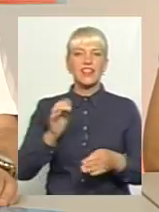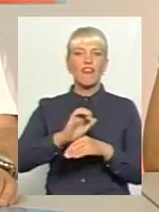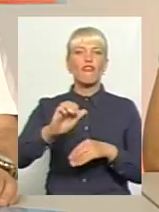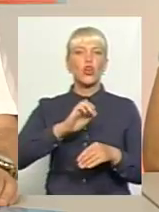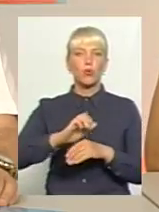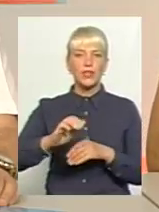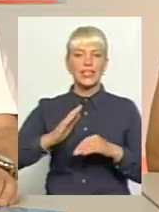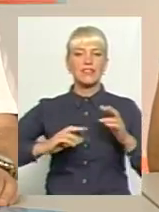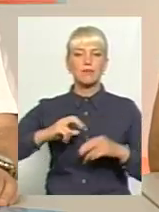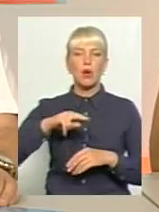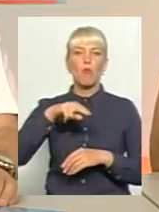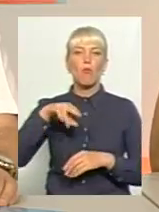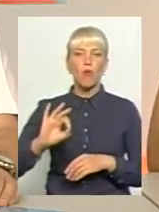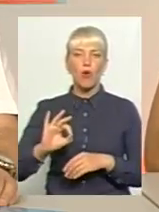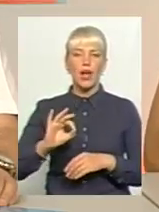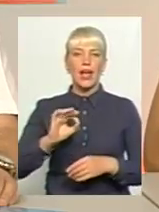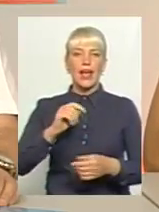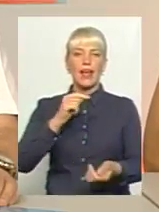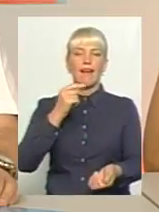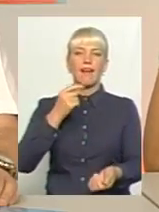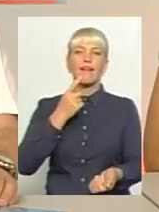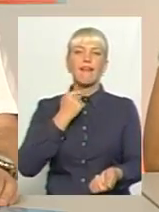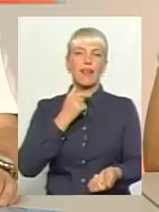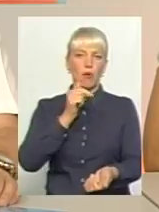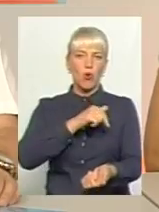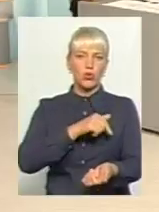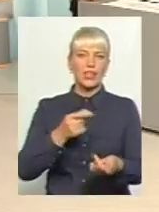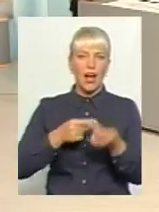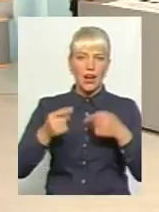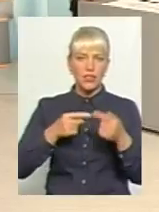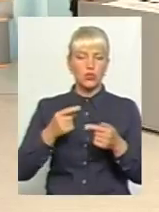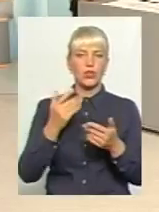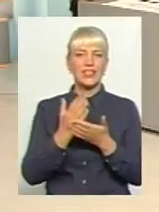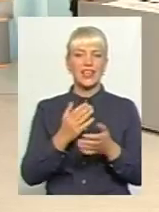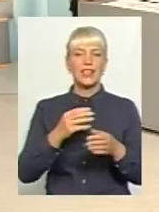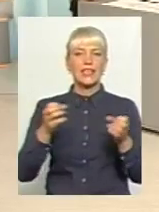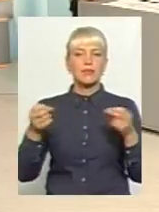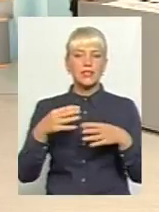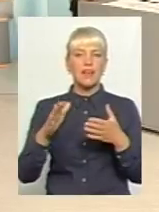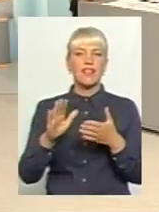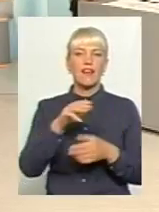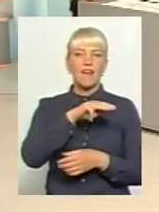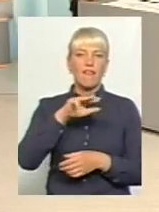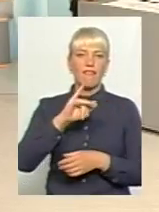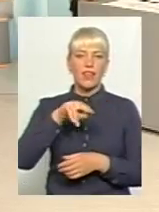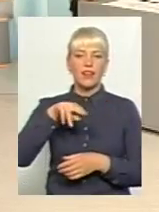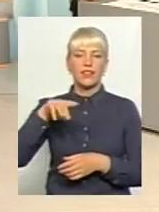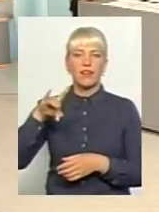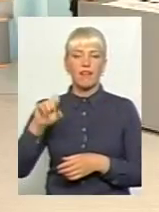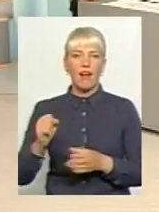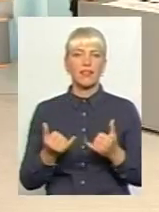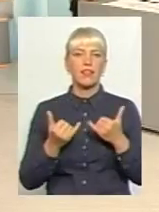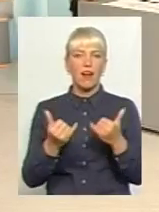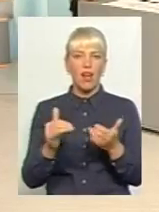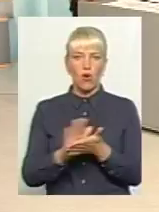по, ну, якби, при гемодіалізі використовується фільтри, які для очиски. Вони діляться на, там, два